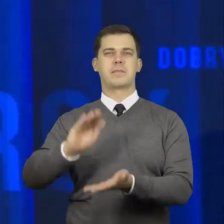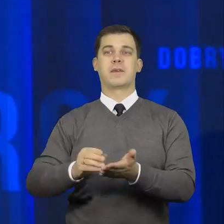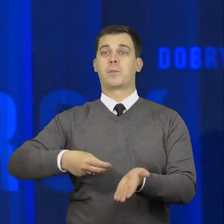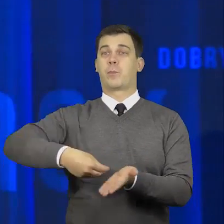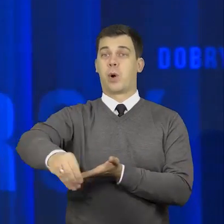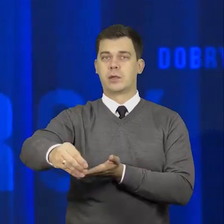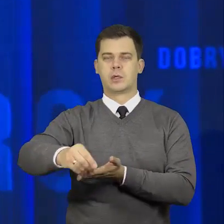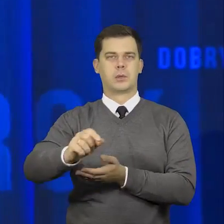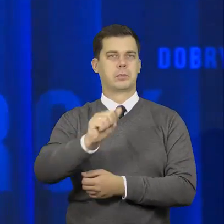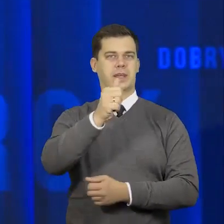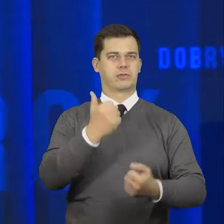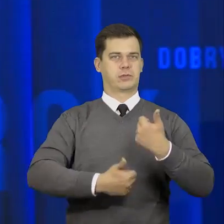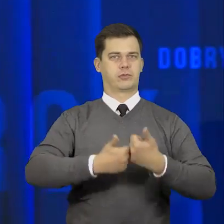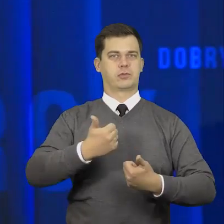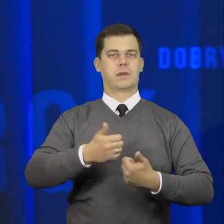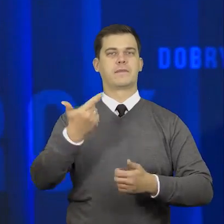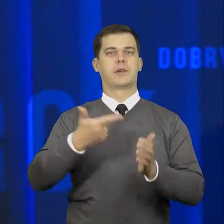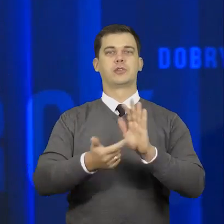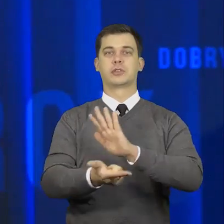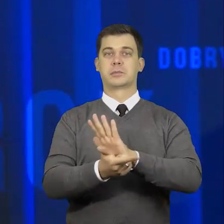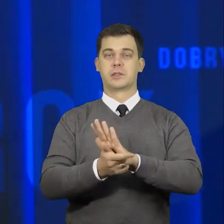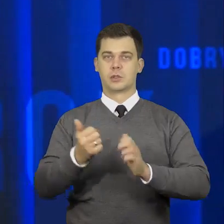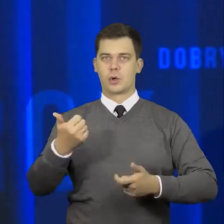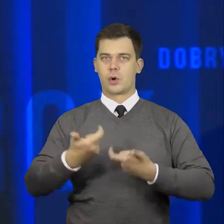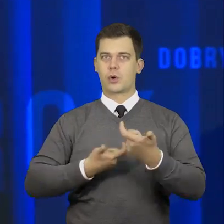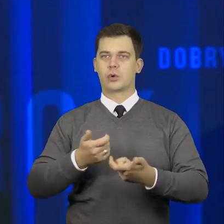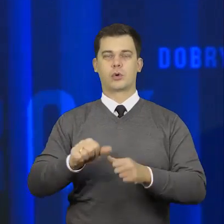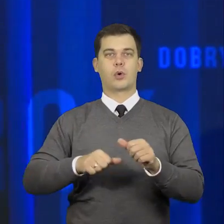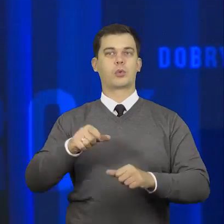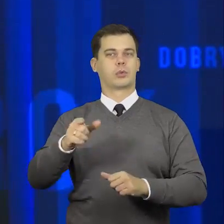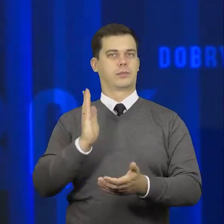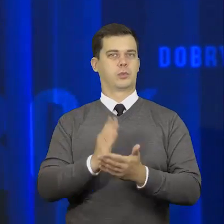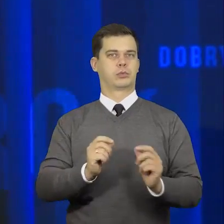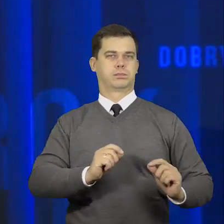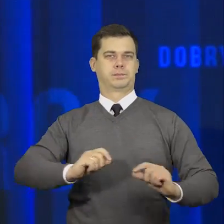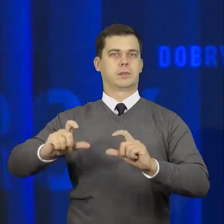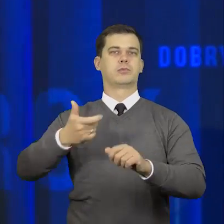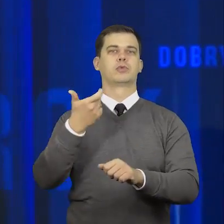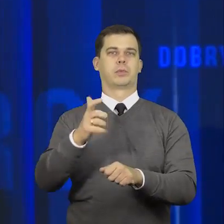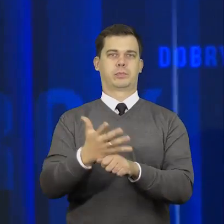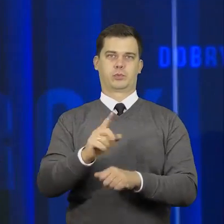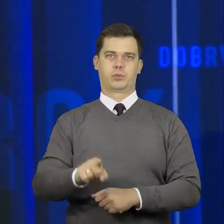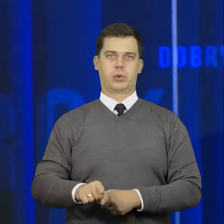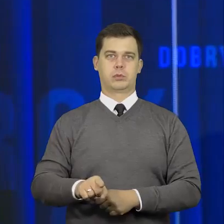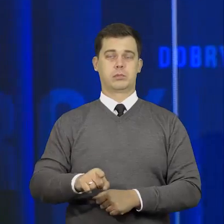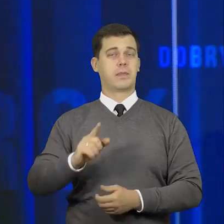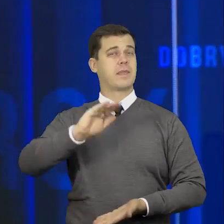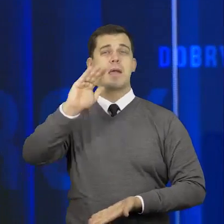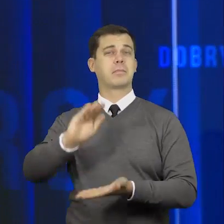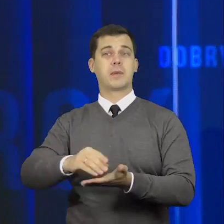minimalne wynagrodzenie od 1 stycznia 2017 roku. Wzrośnie ono o 150 zł